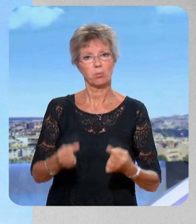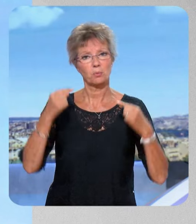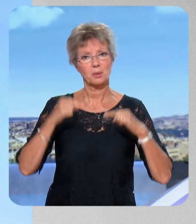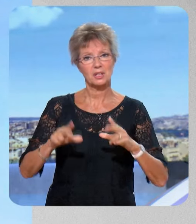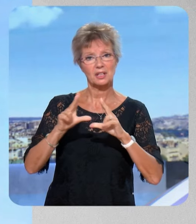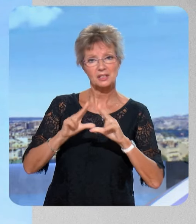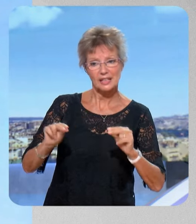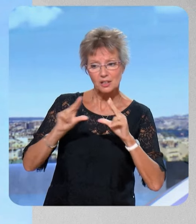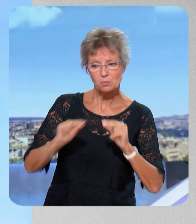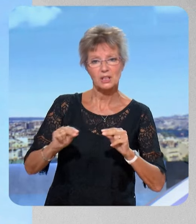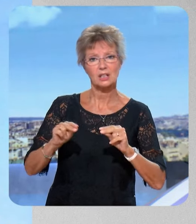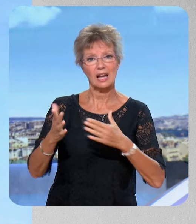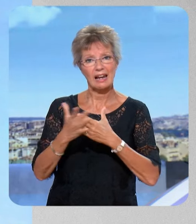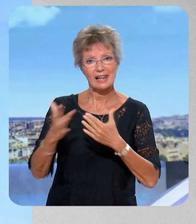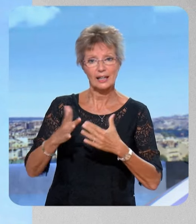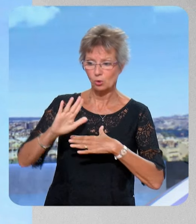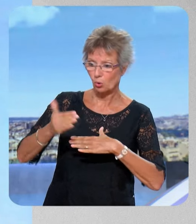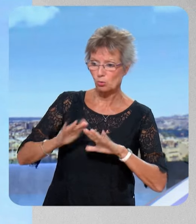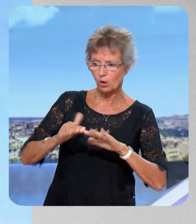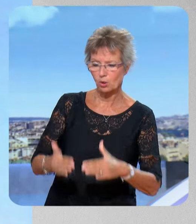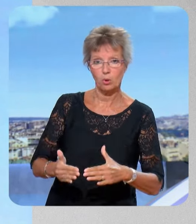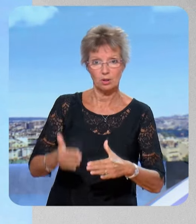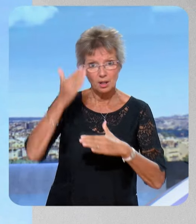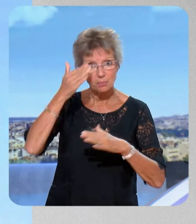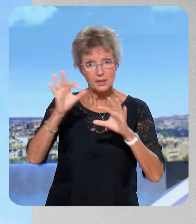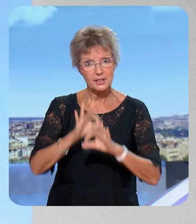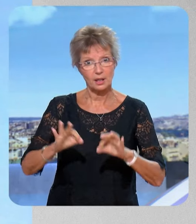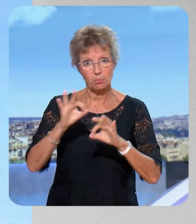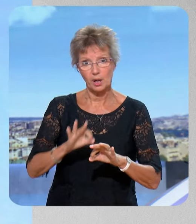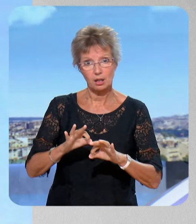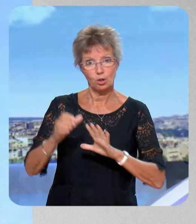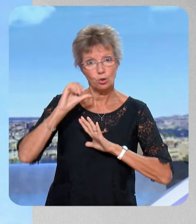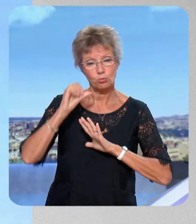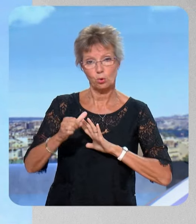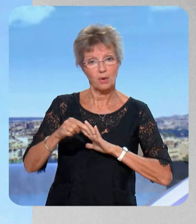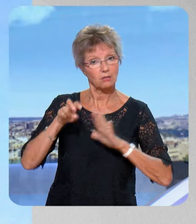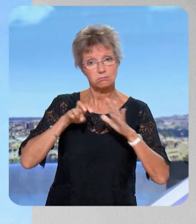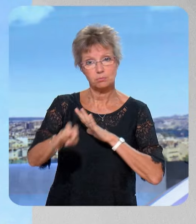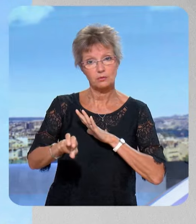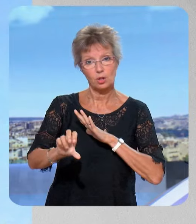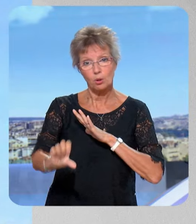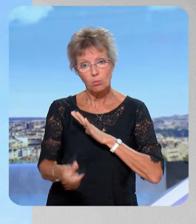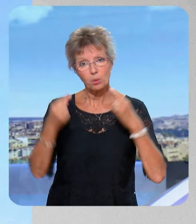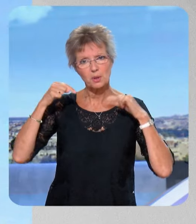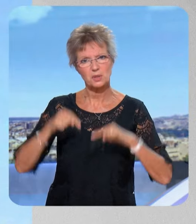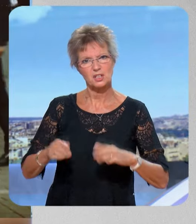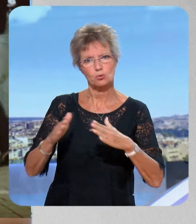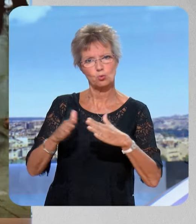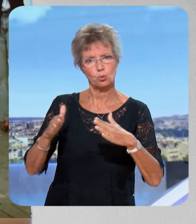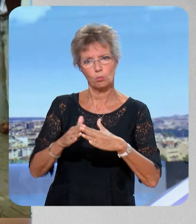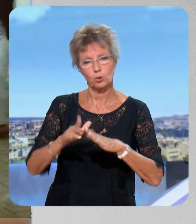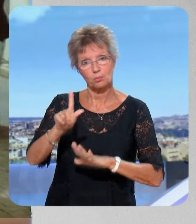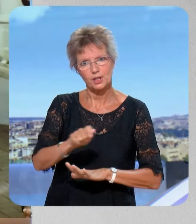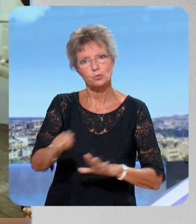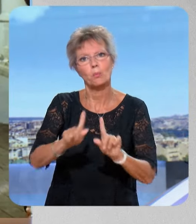quand il va nous transmettre ces documents. Mais si c'est le cas, nous irons effectivement à la porte de Matignon et nous demanderons ces documents de manière très polissée.